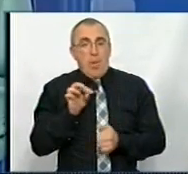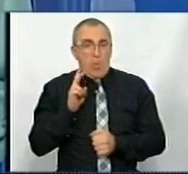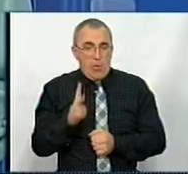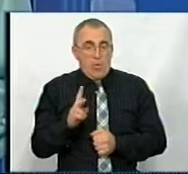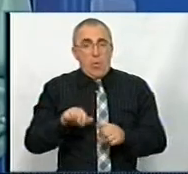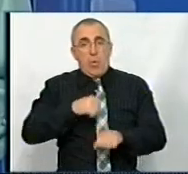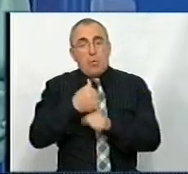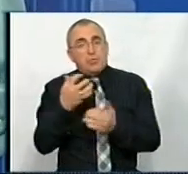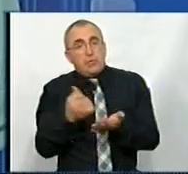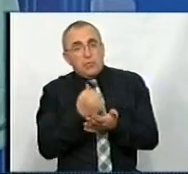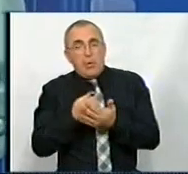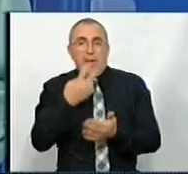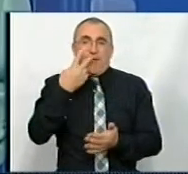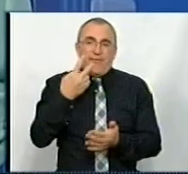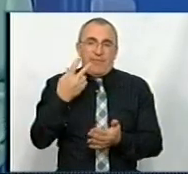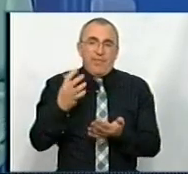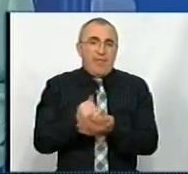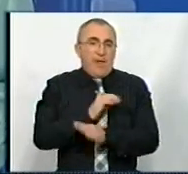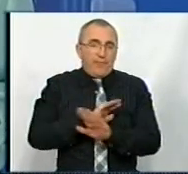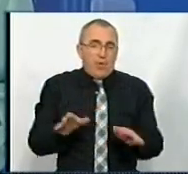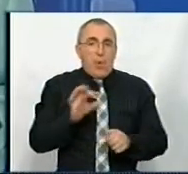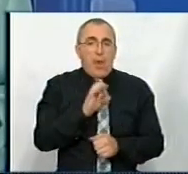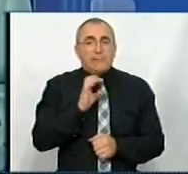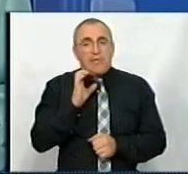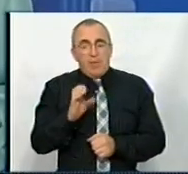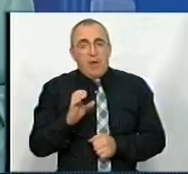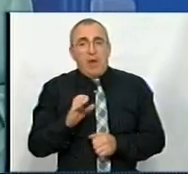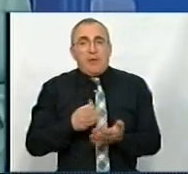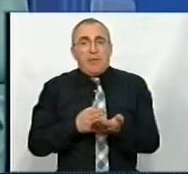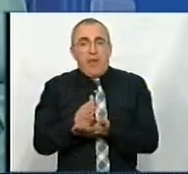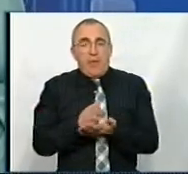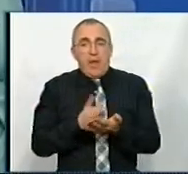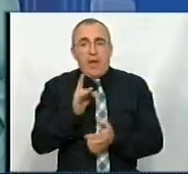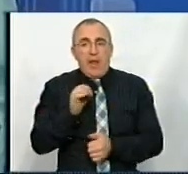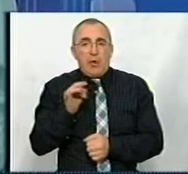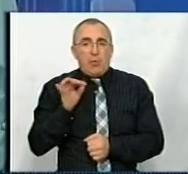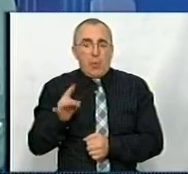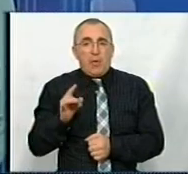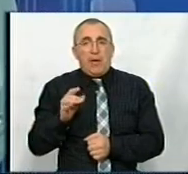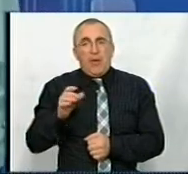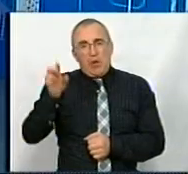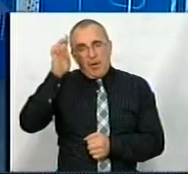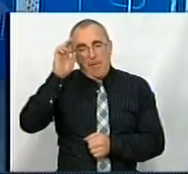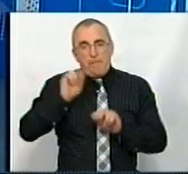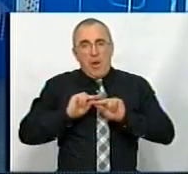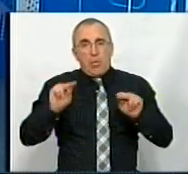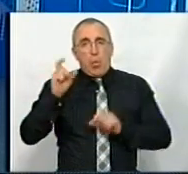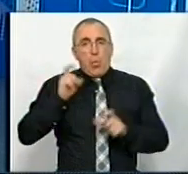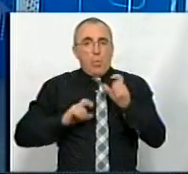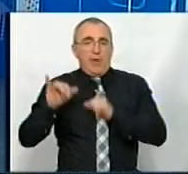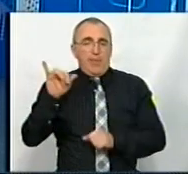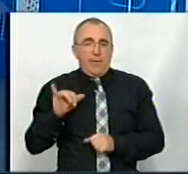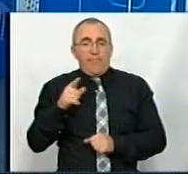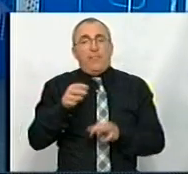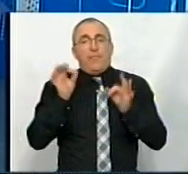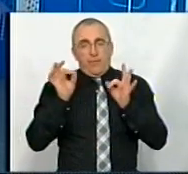Головні здобутки і невдачі Олега Саменюка на посаді ректора Центральноукраїнського державного педагогічного університету. Ви,